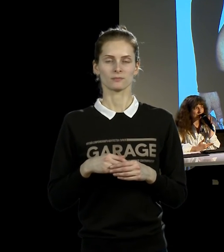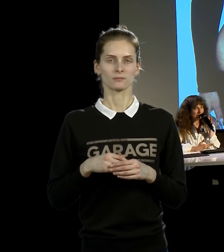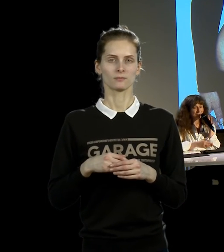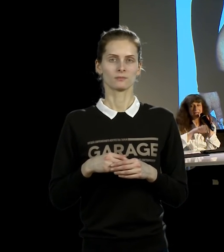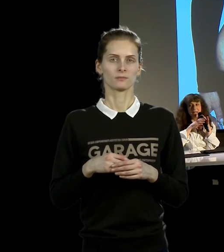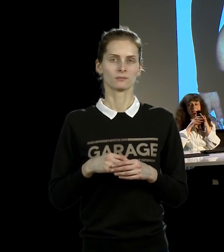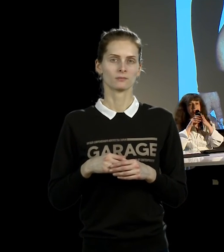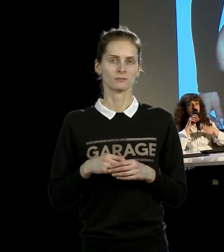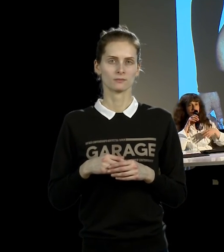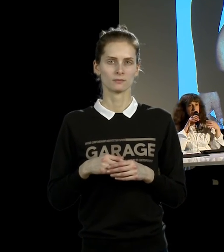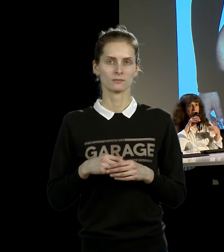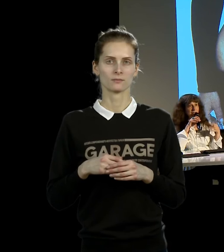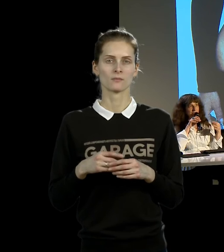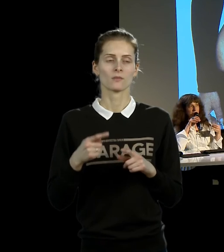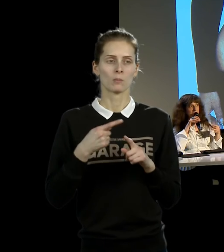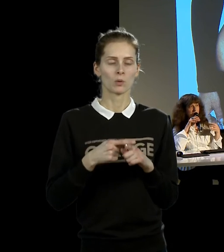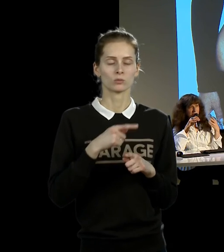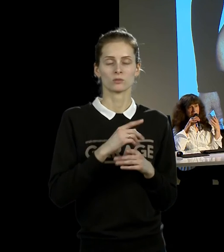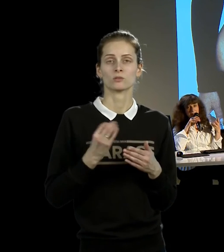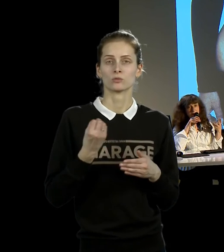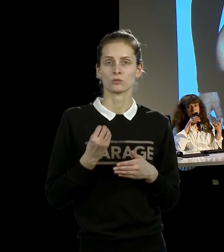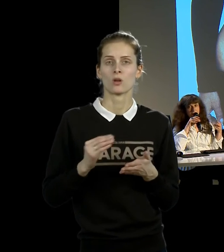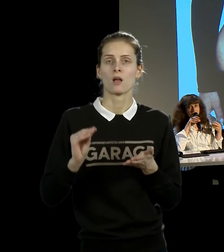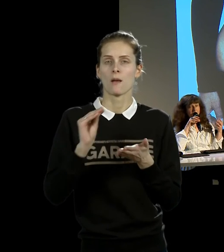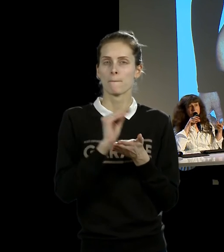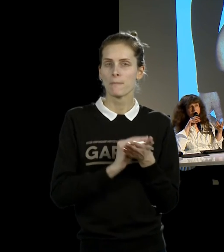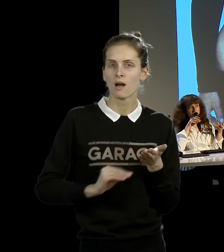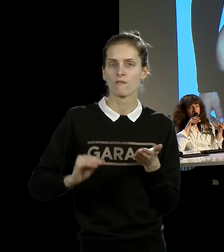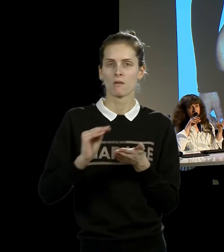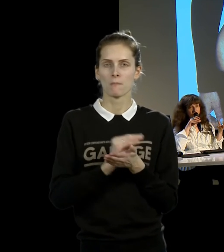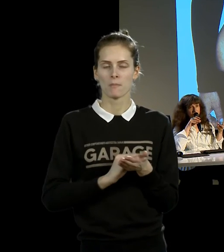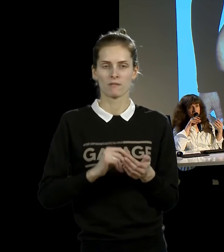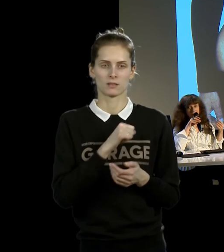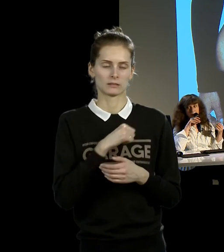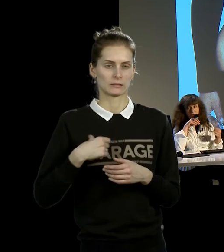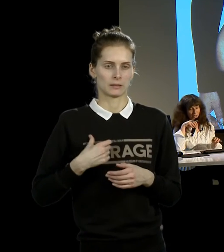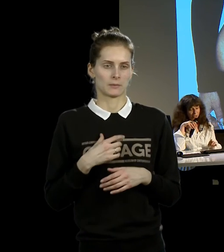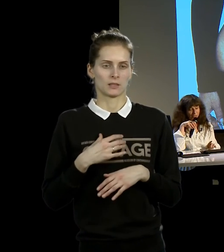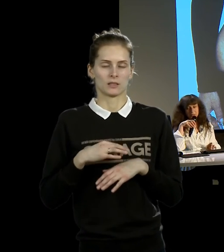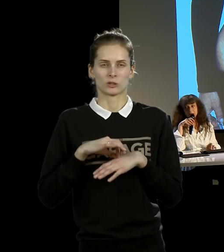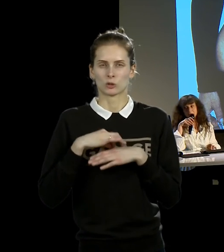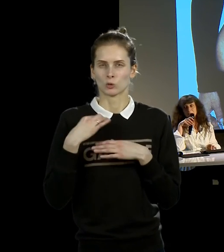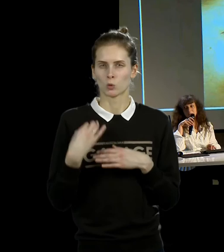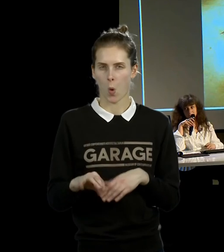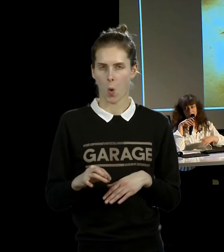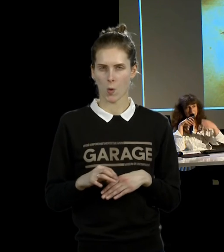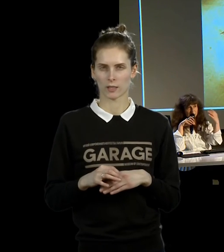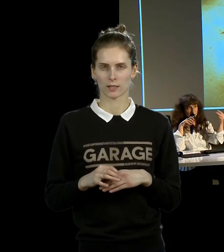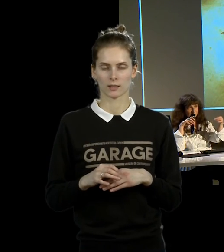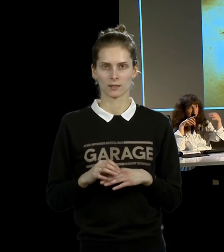и самоиронии. И повторяет самые кровавые своих перформансы, самые мучительные. частности, она